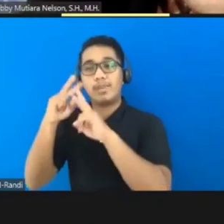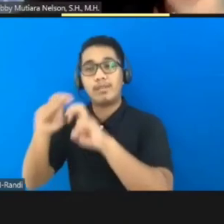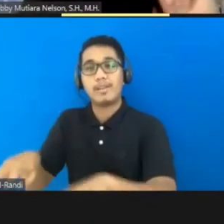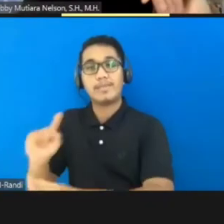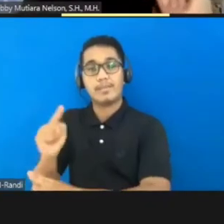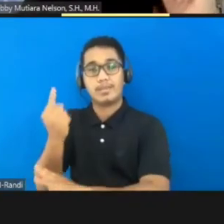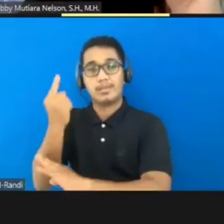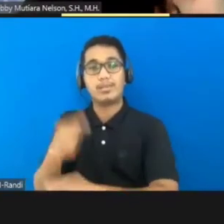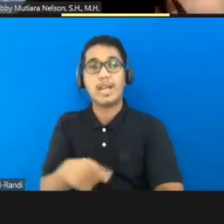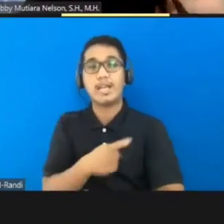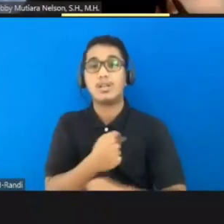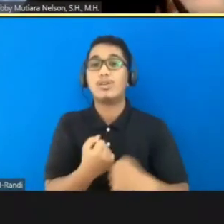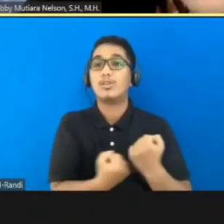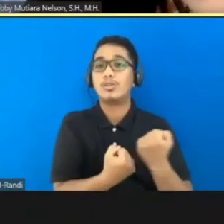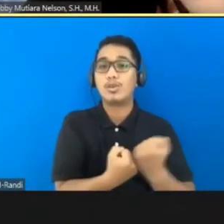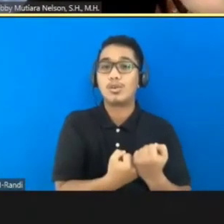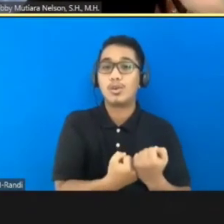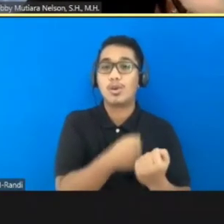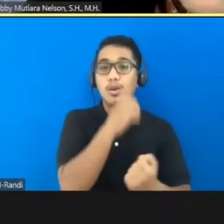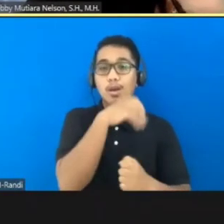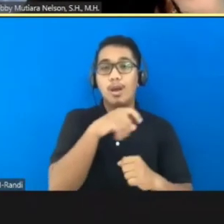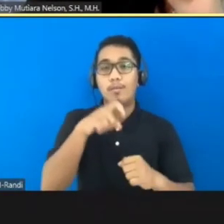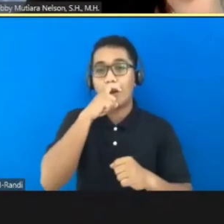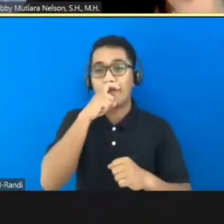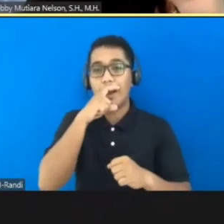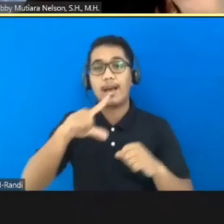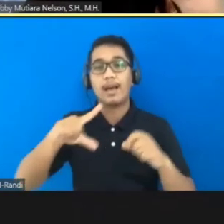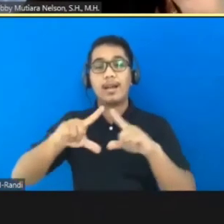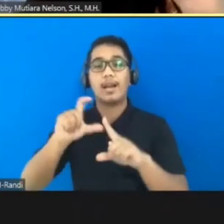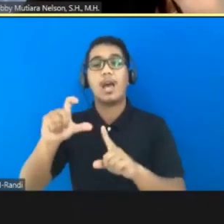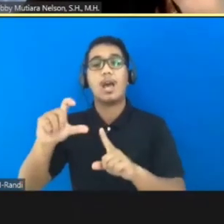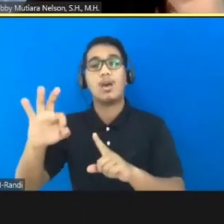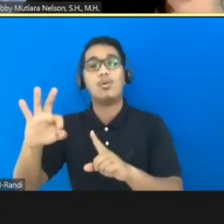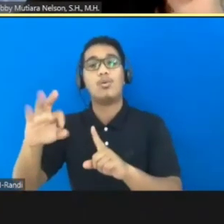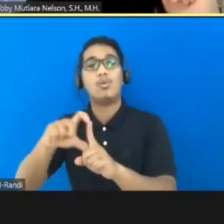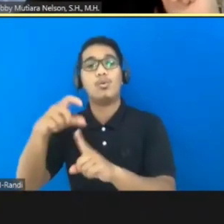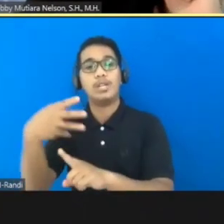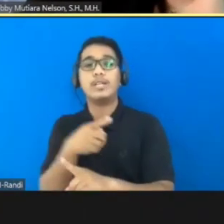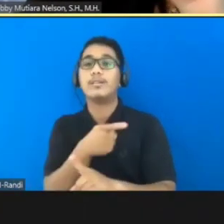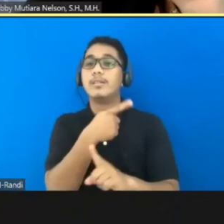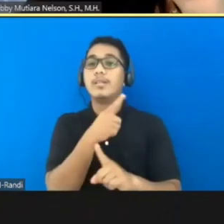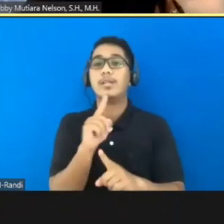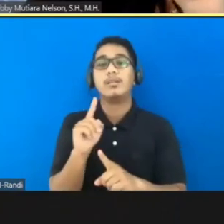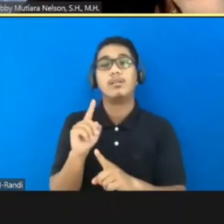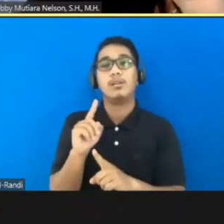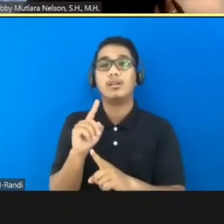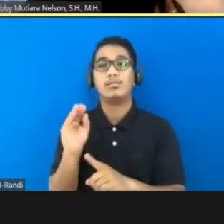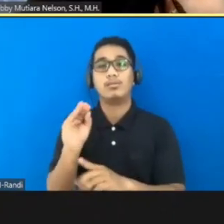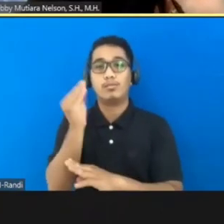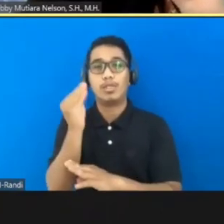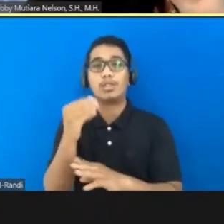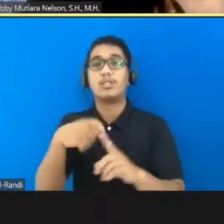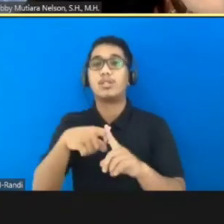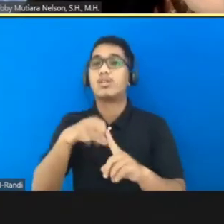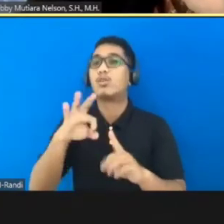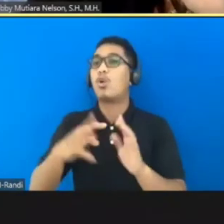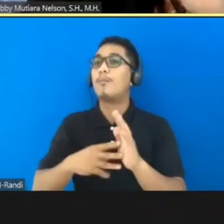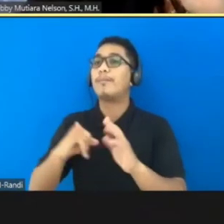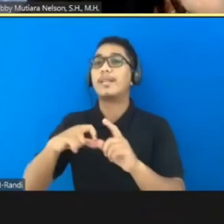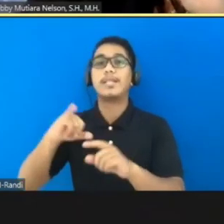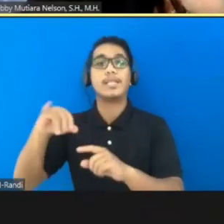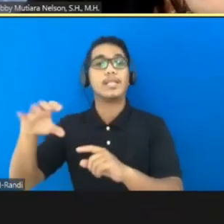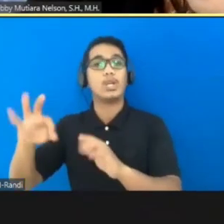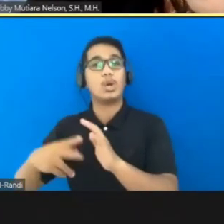Dan itu didukung juga oleh pendapat Pak Lohadesari. Pada saat itu dia menjadi komisioner KPK. Dia mengatakan bahwa perlu ada